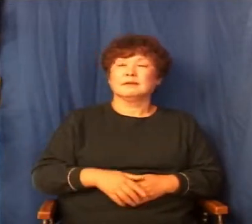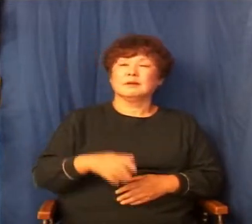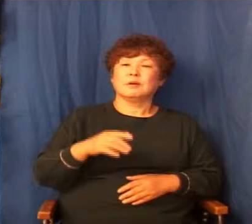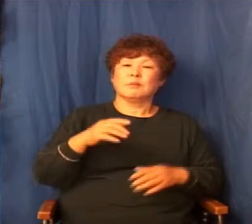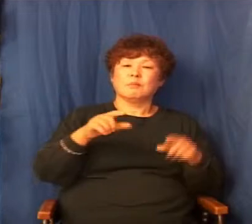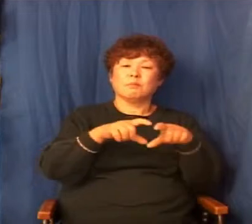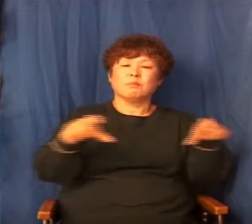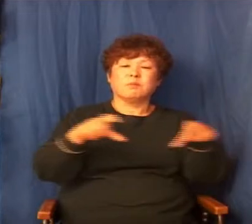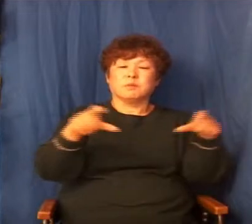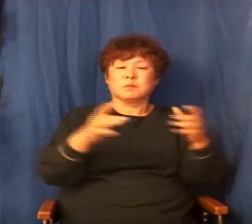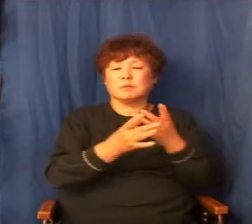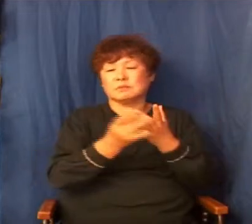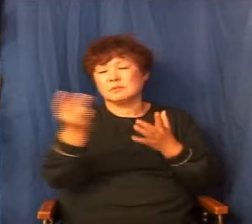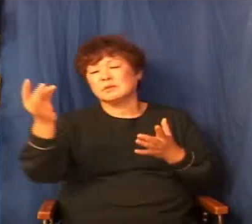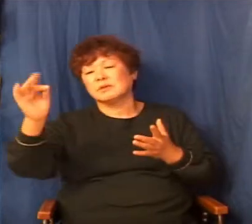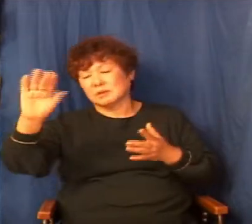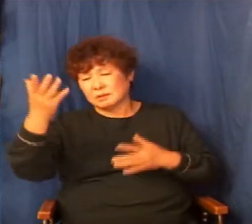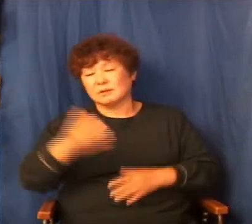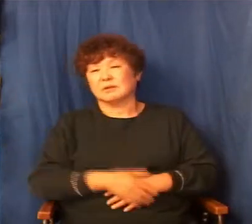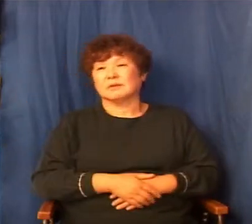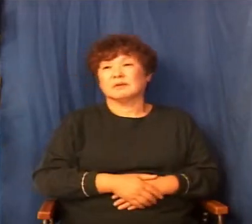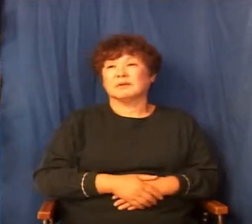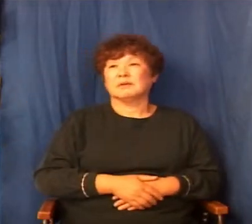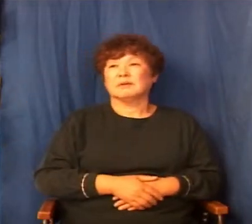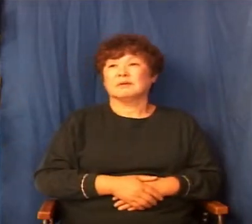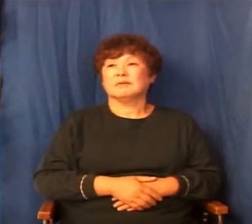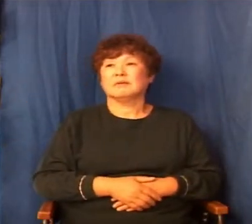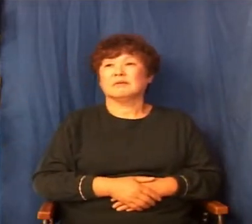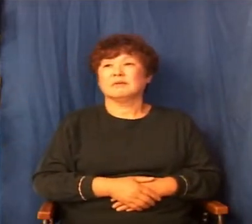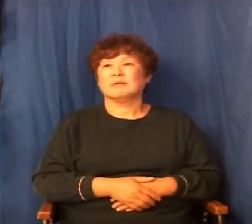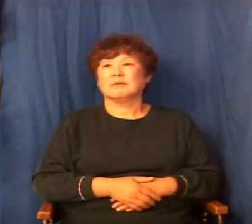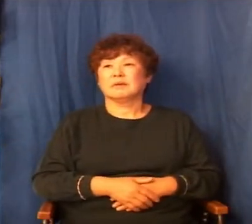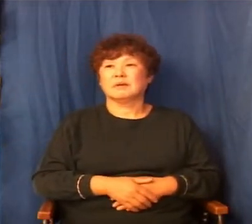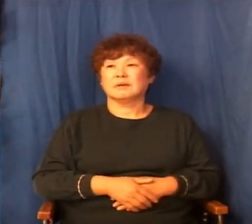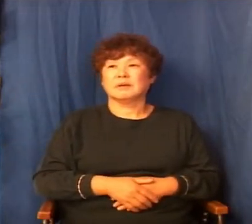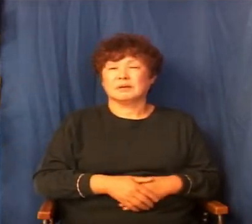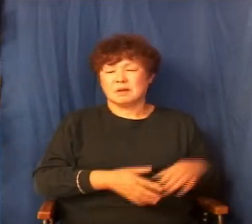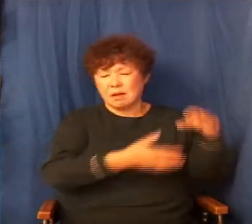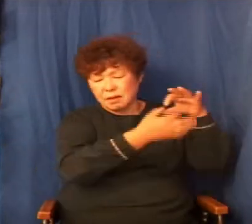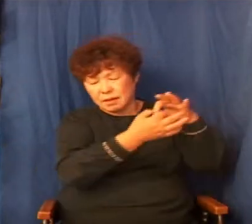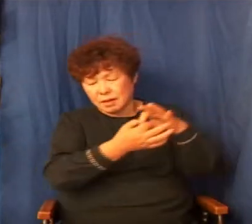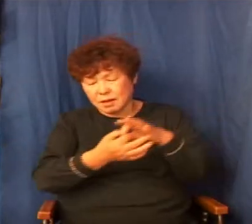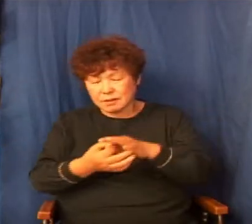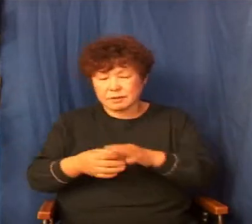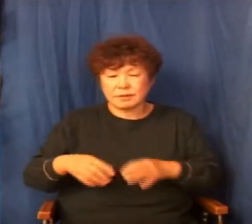선택한단 말이에요. 그러니까 어떻게 돼요? 계속 그 자리를 도는 거예요.